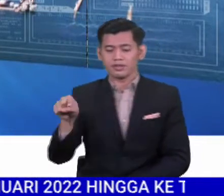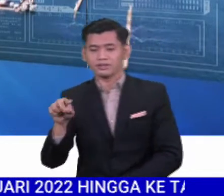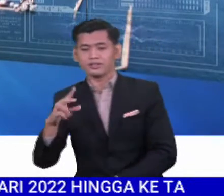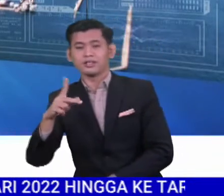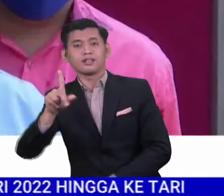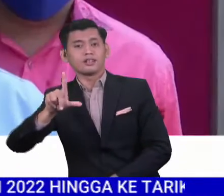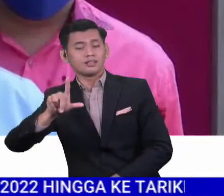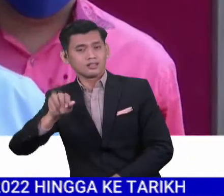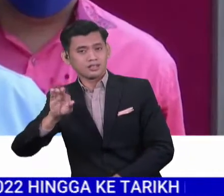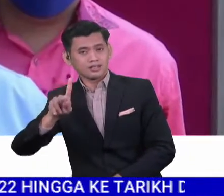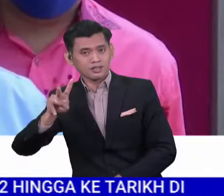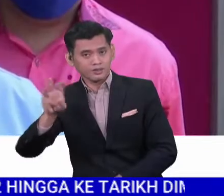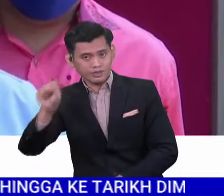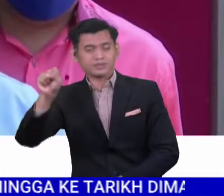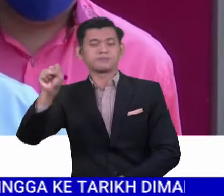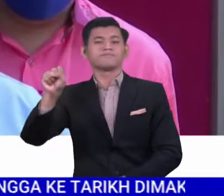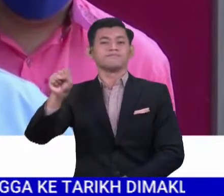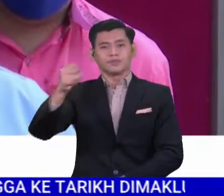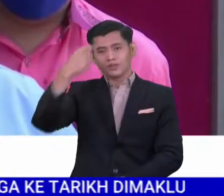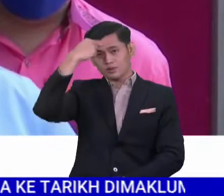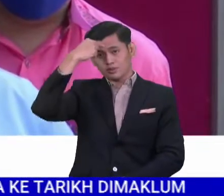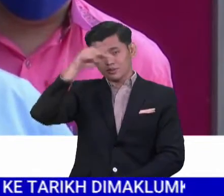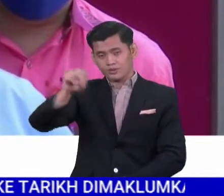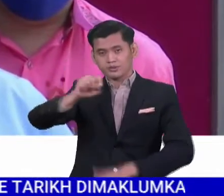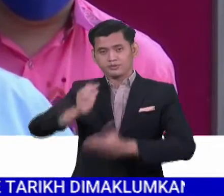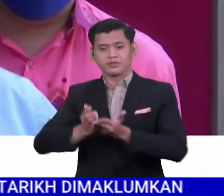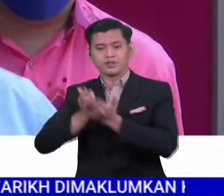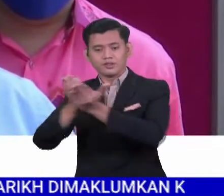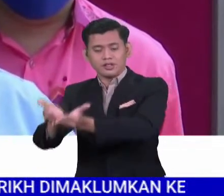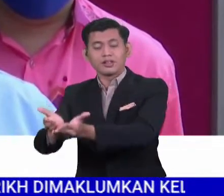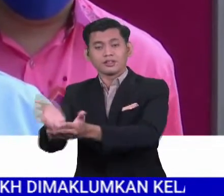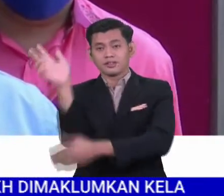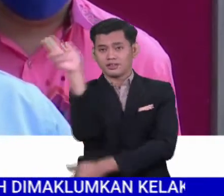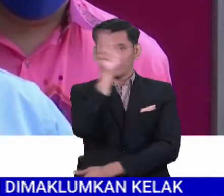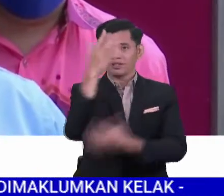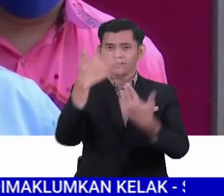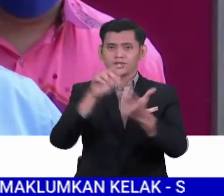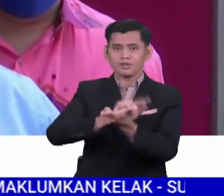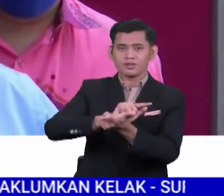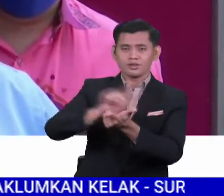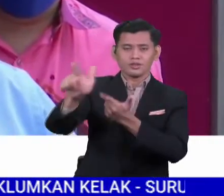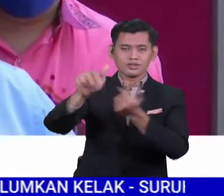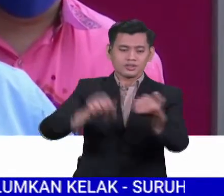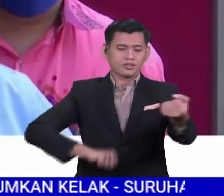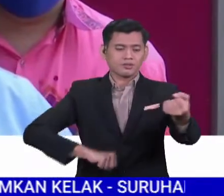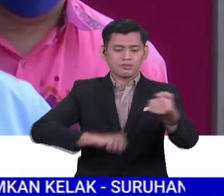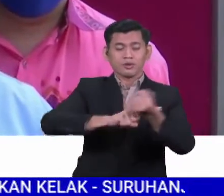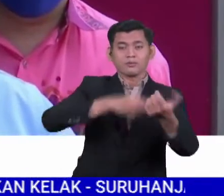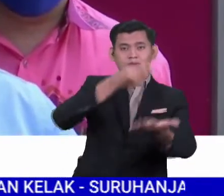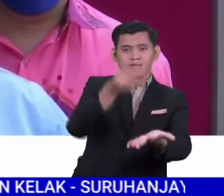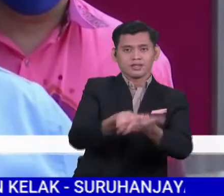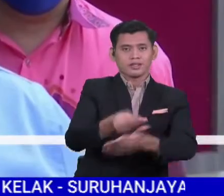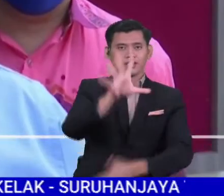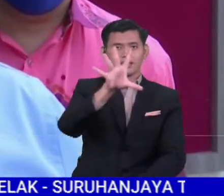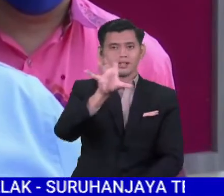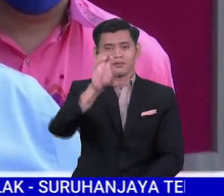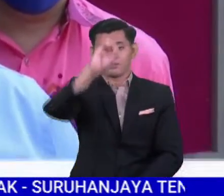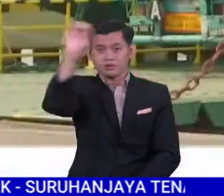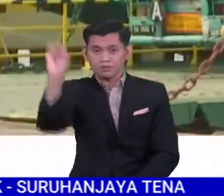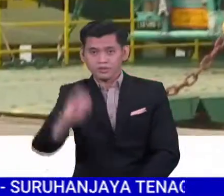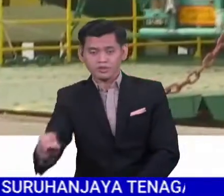di Sarawak. Untuk pengeluman, kerajaan telah meneluskan semula subsidi ataupun diskaun 50%